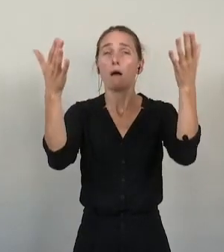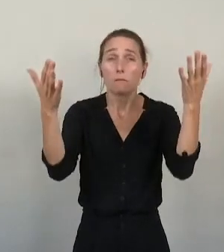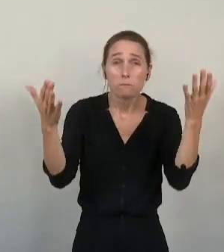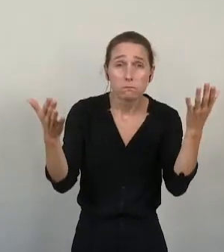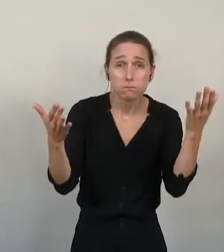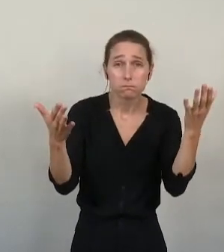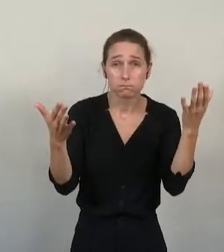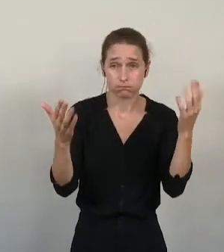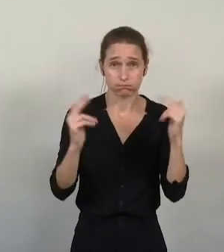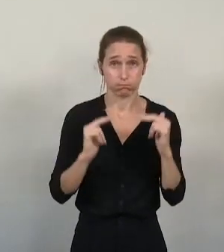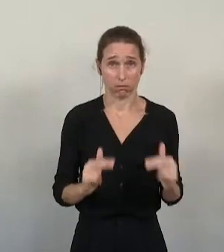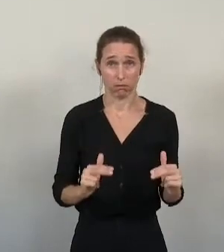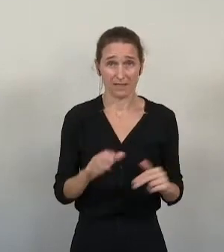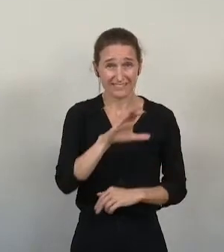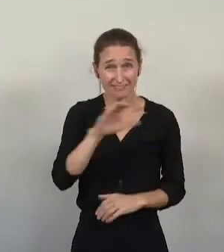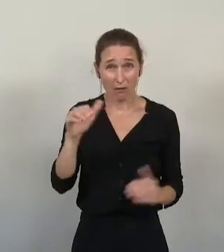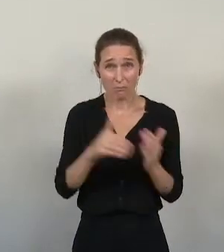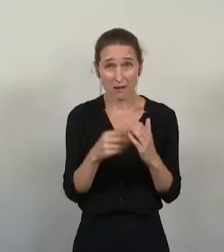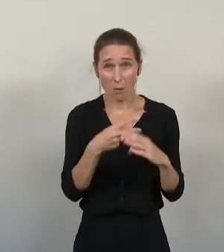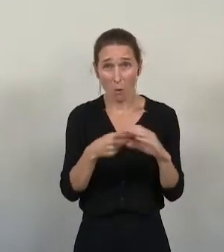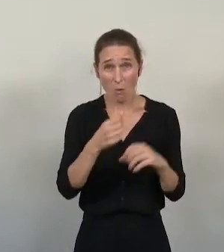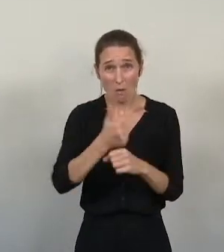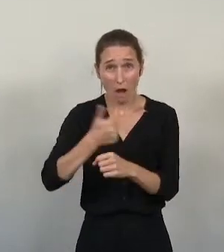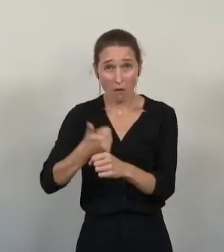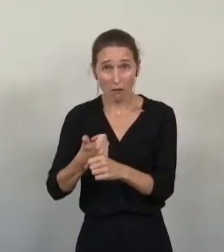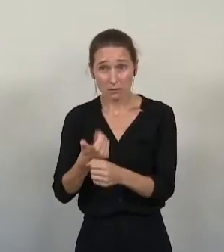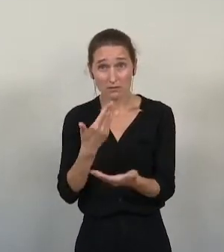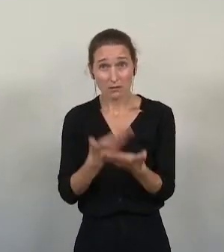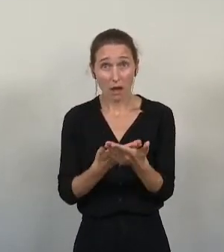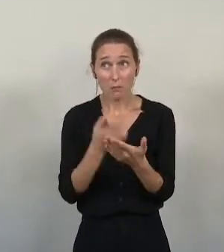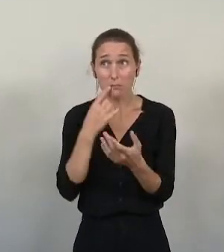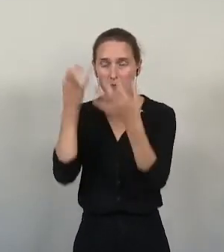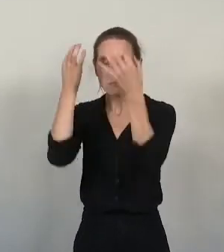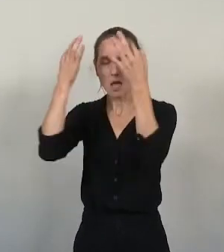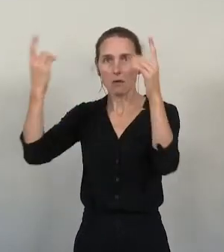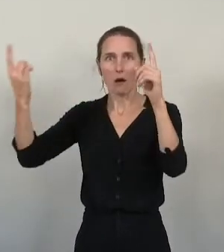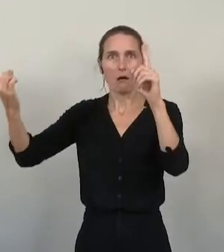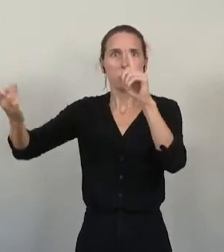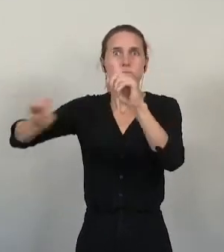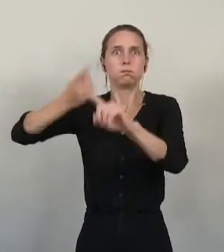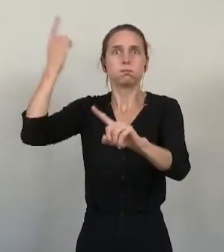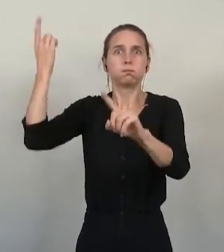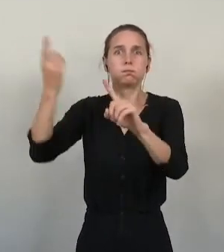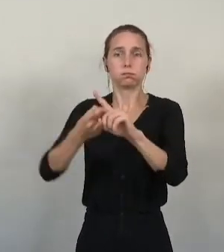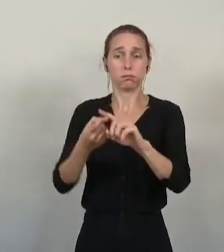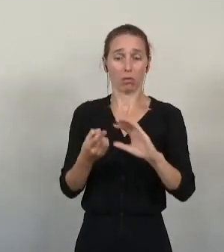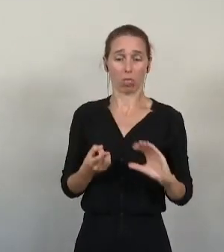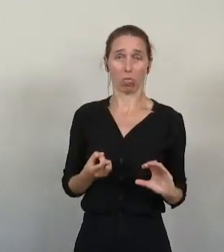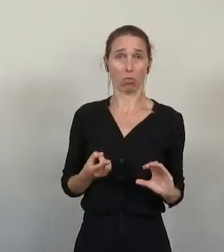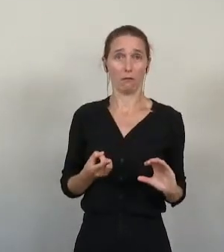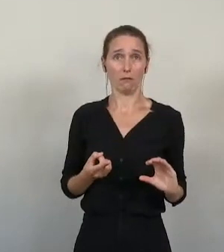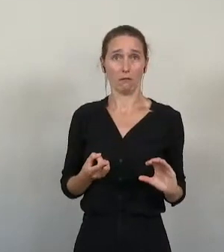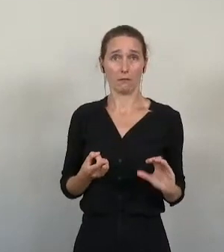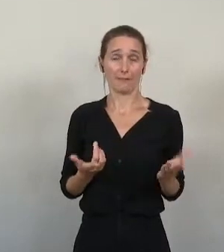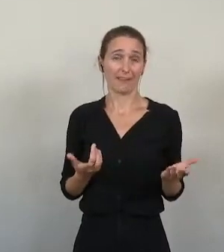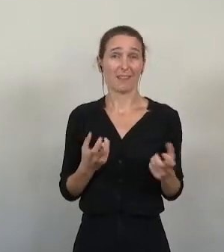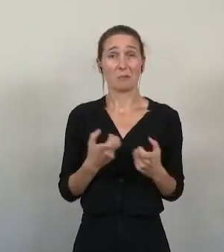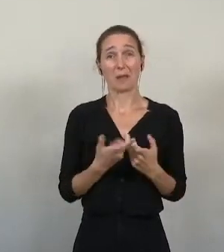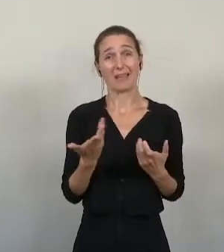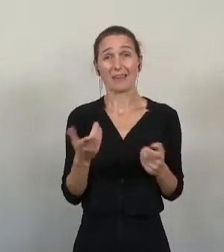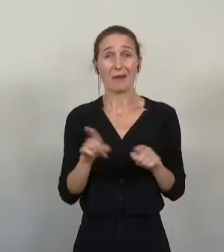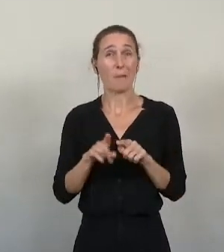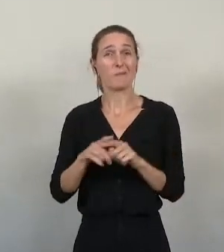an pour ce sujet ô combien essentiel, soit à peu près le prix de votre célébrissime toilette à